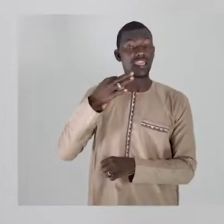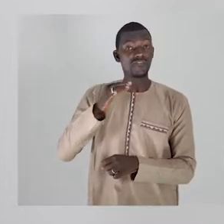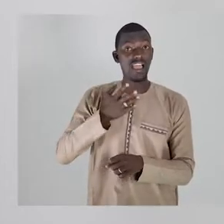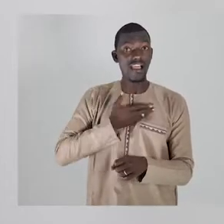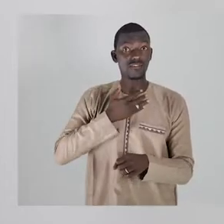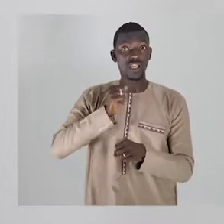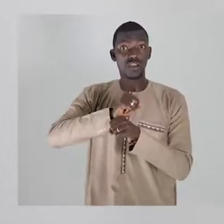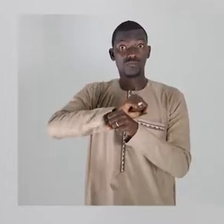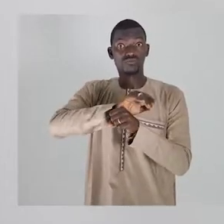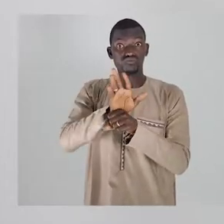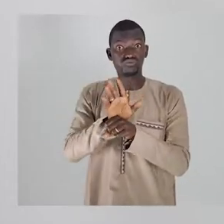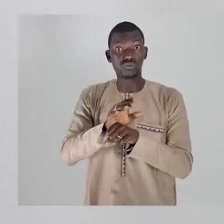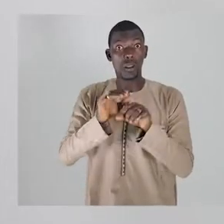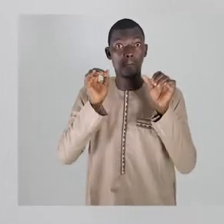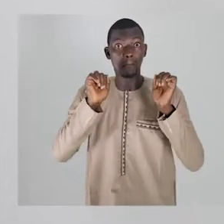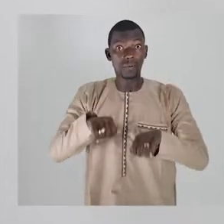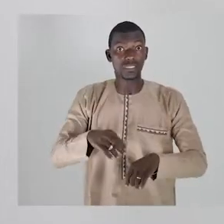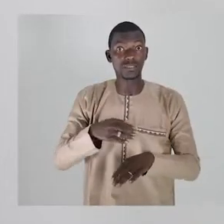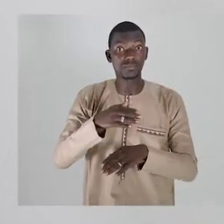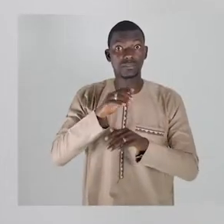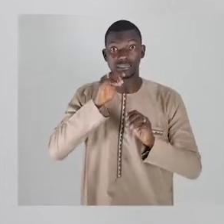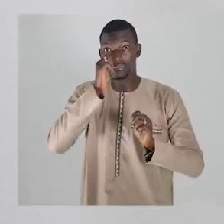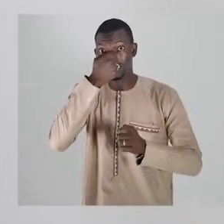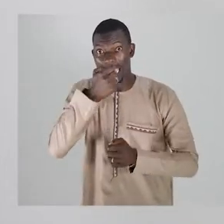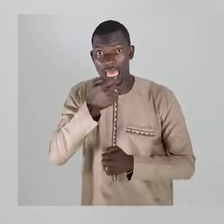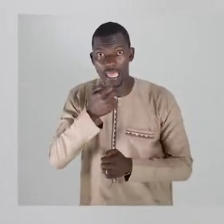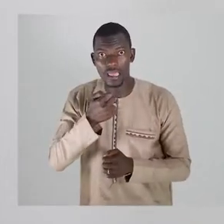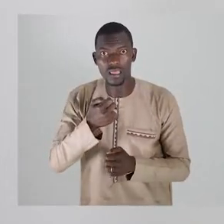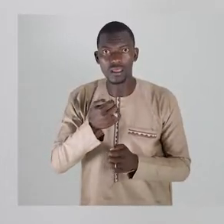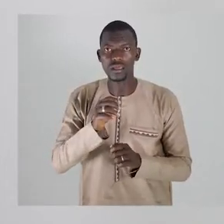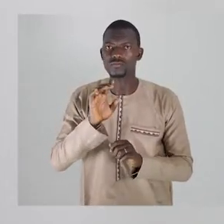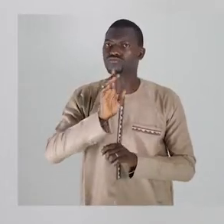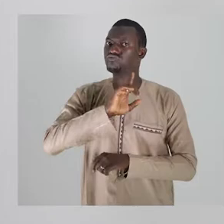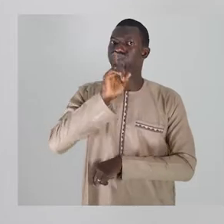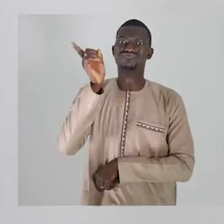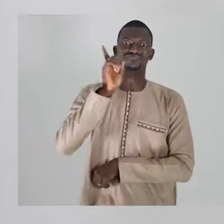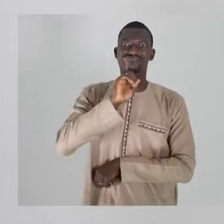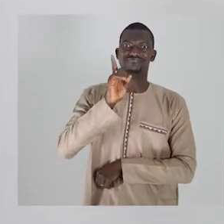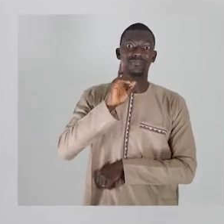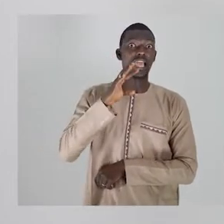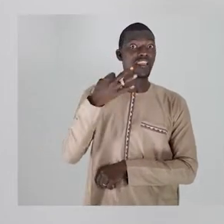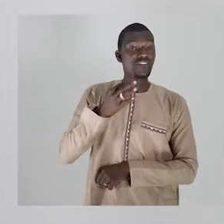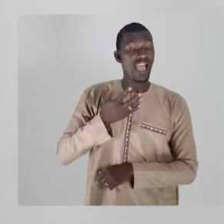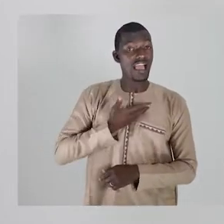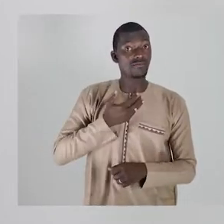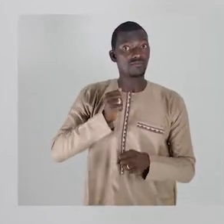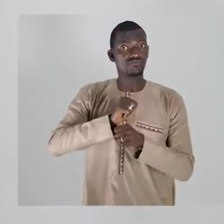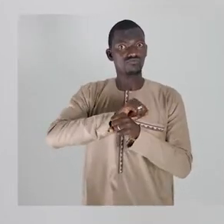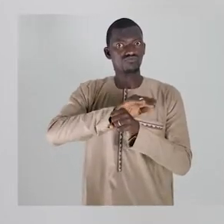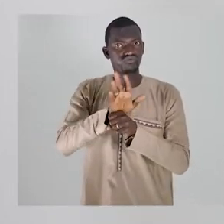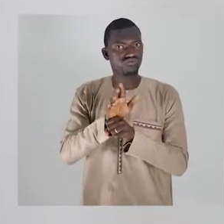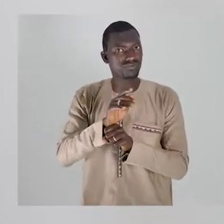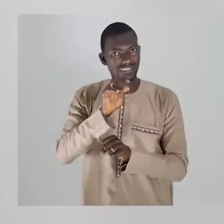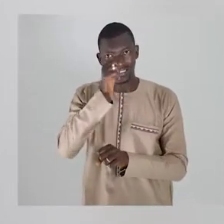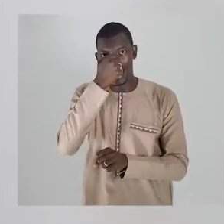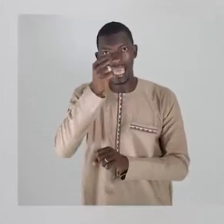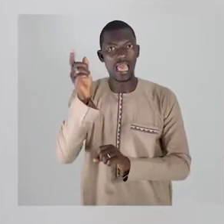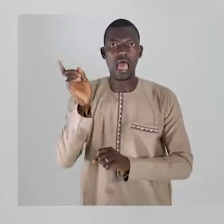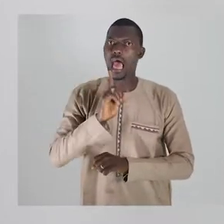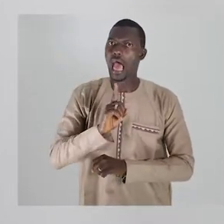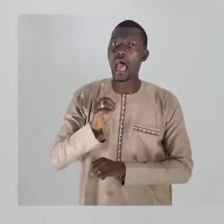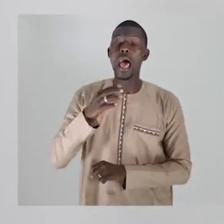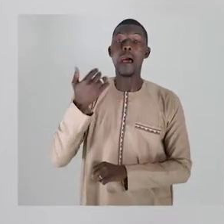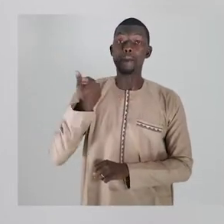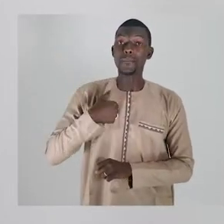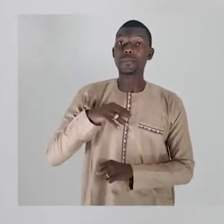meti kasumutu kati coronavirus. Ebuje yoli waken to the anawo. Kanka nkasumutu kanumanjumu ujoja amanti kujike enile